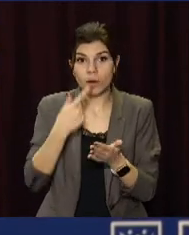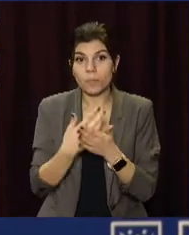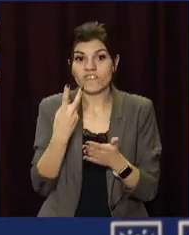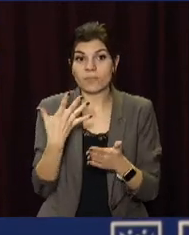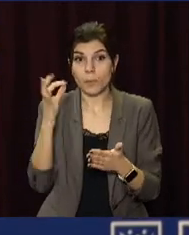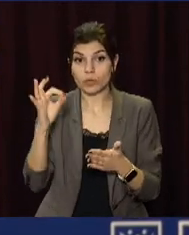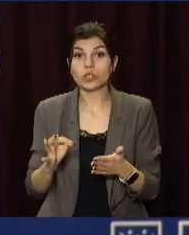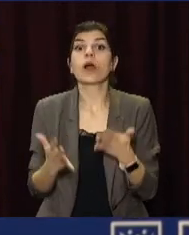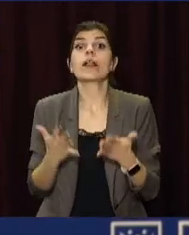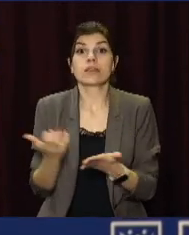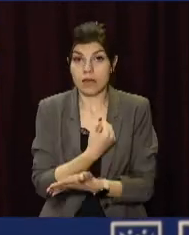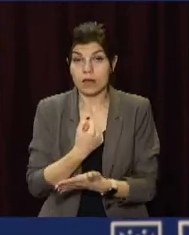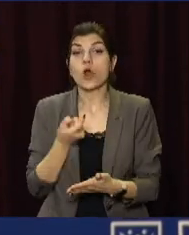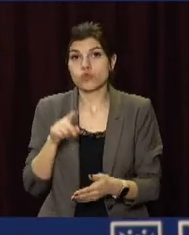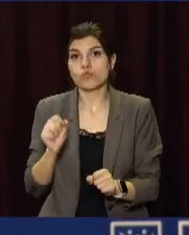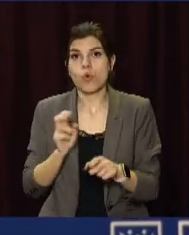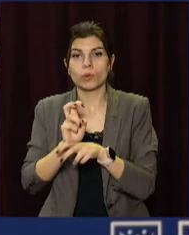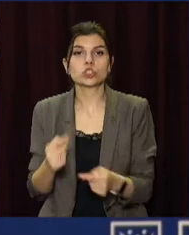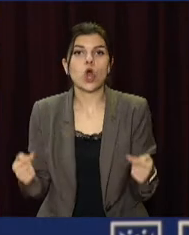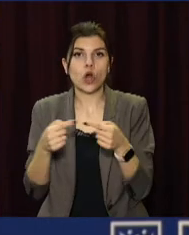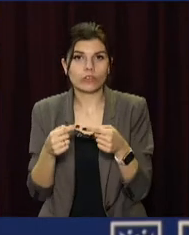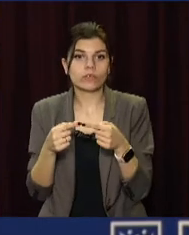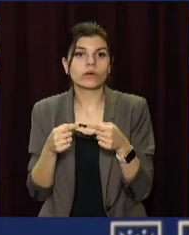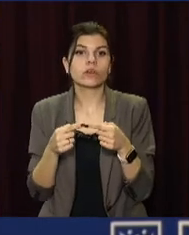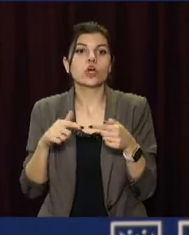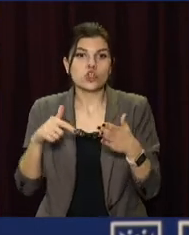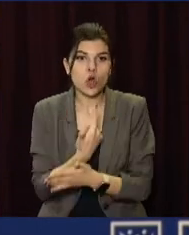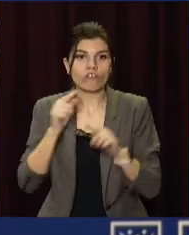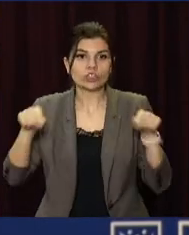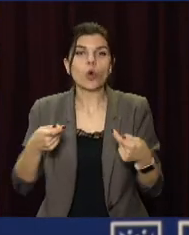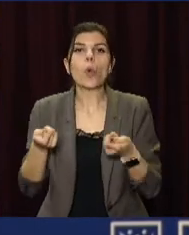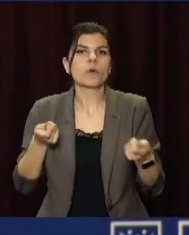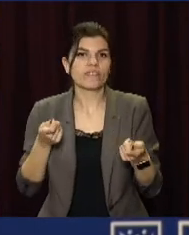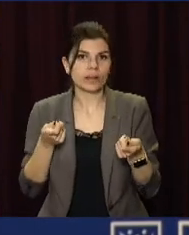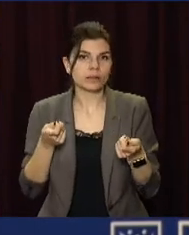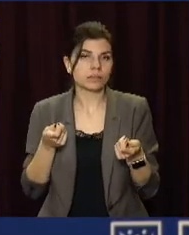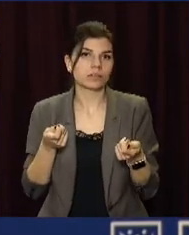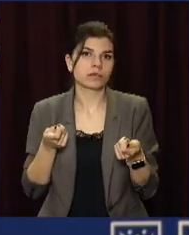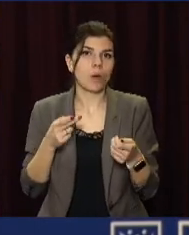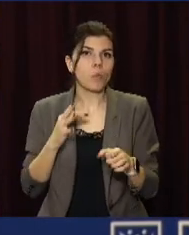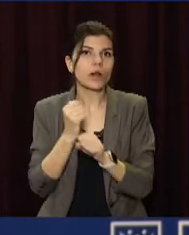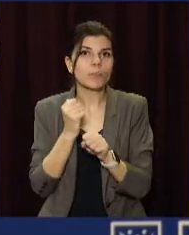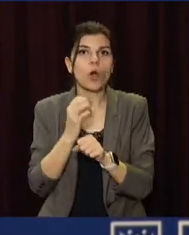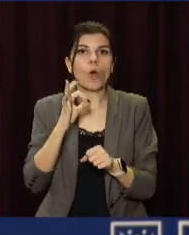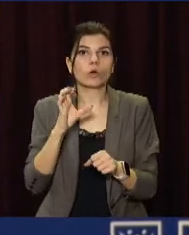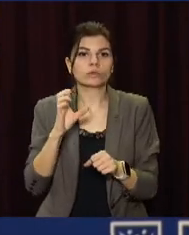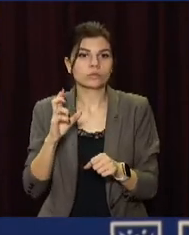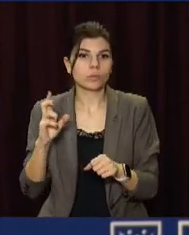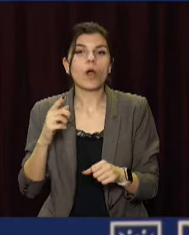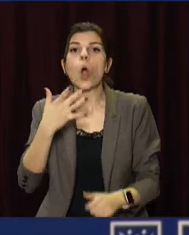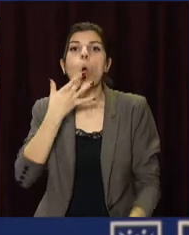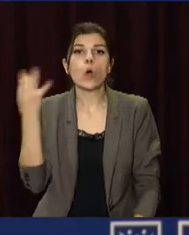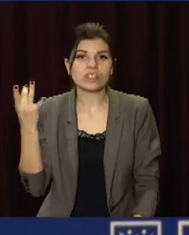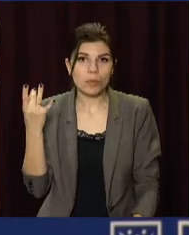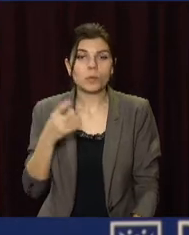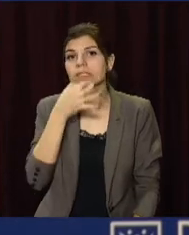25%, може прийти в відповідь внову створене управління по роботі з ОСМД госполкома,